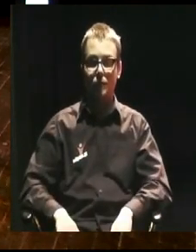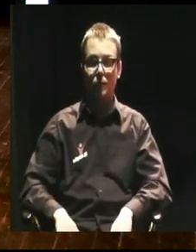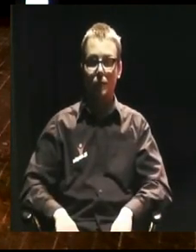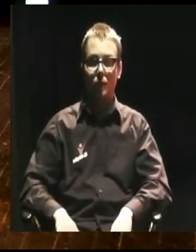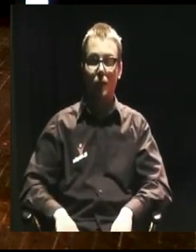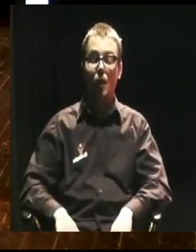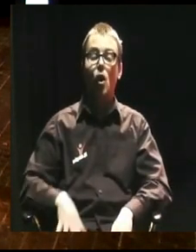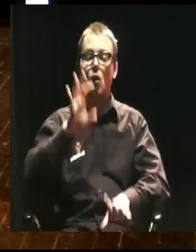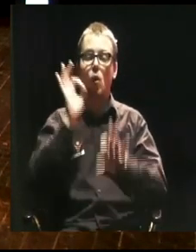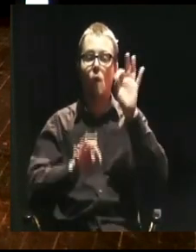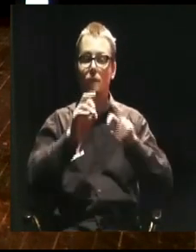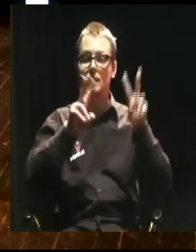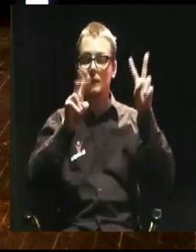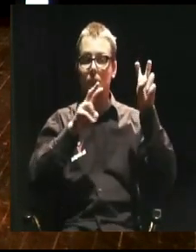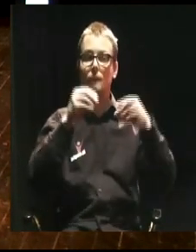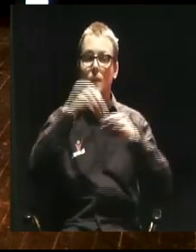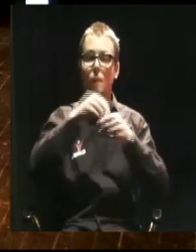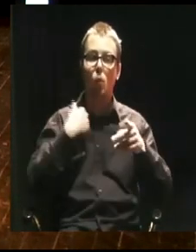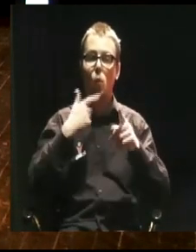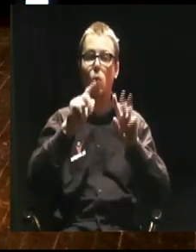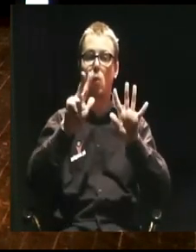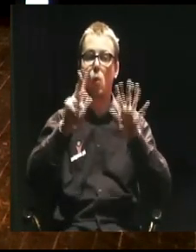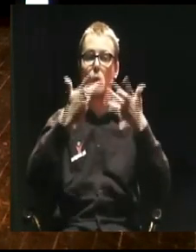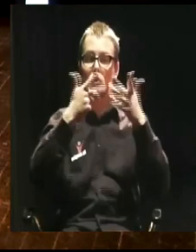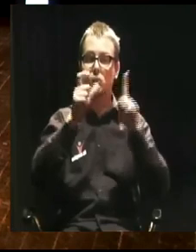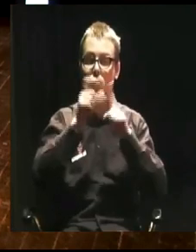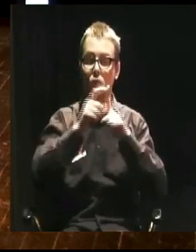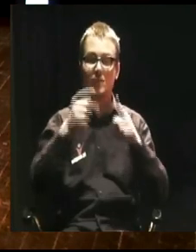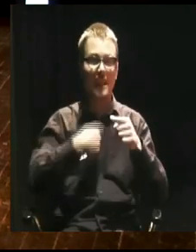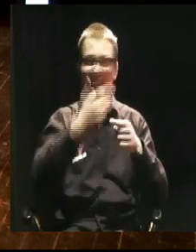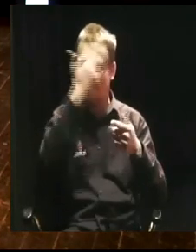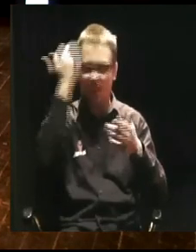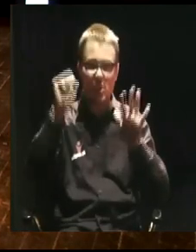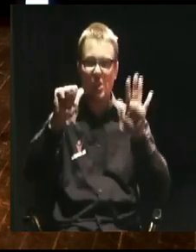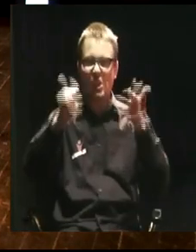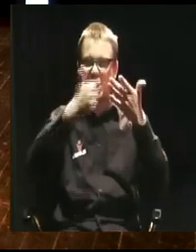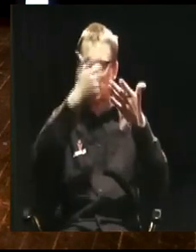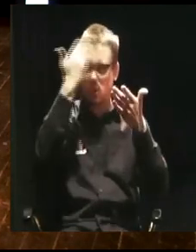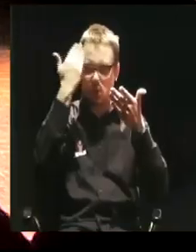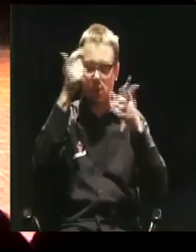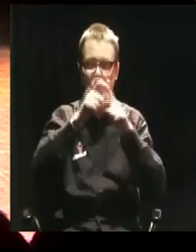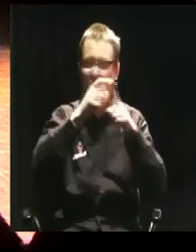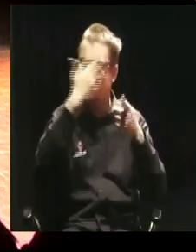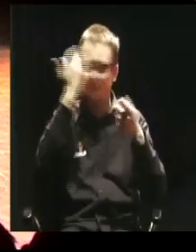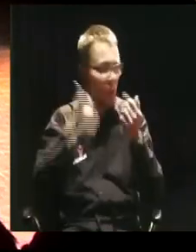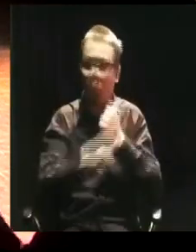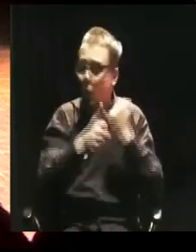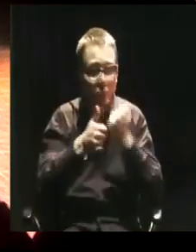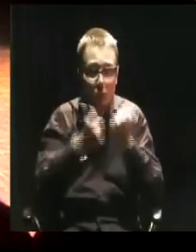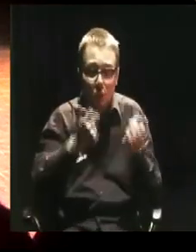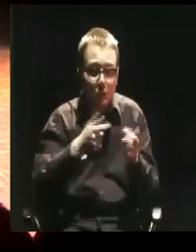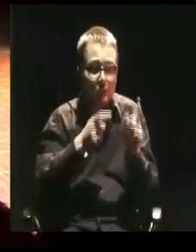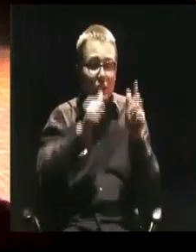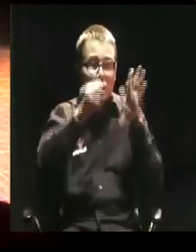nazwie tej konferencji było osiem słów i nie znałem sześciu. Nie wiedziałem, co znaczą, a znam trochę słów. Nie miałem